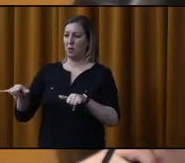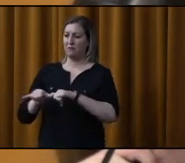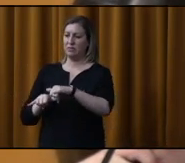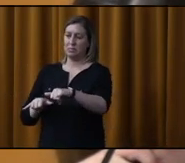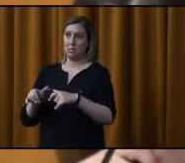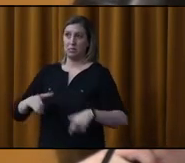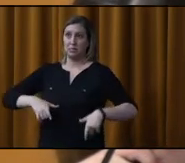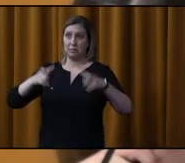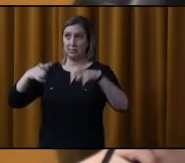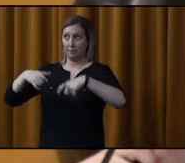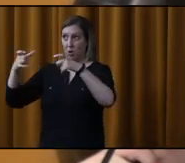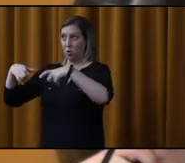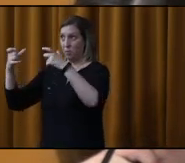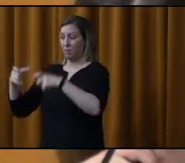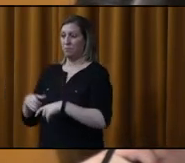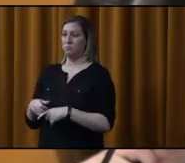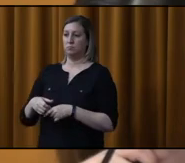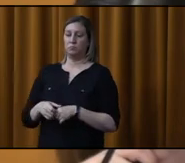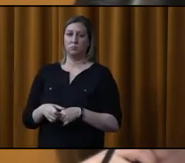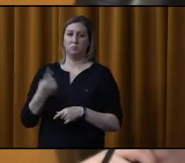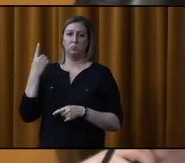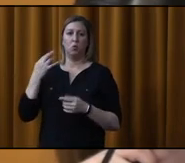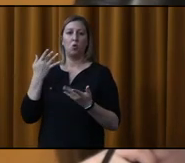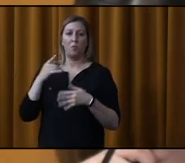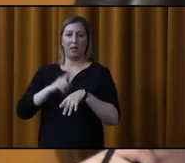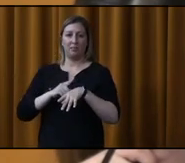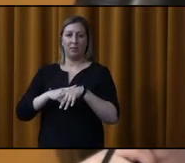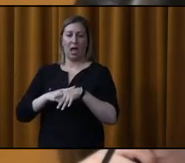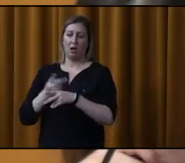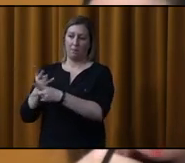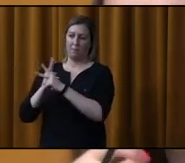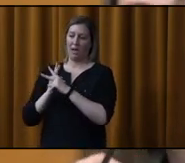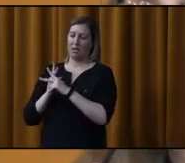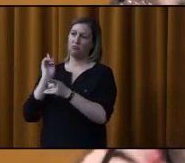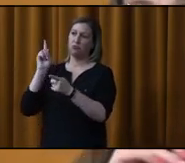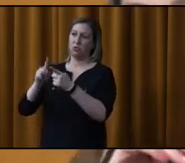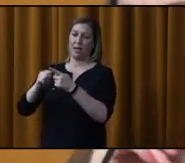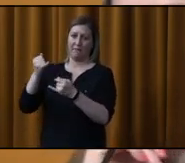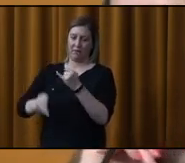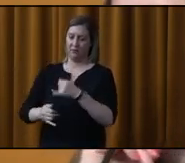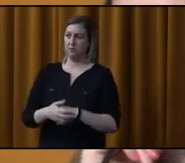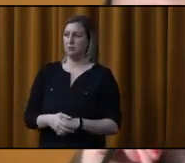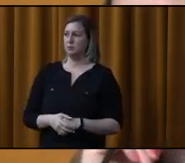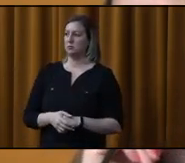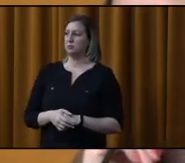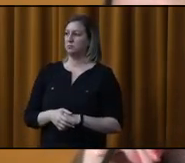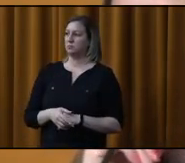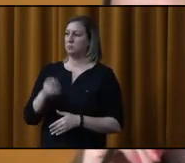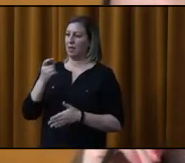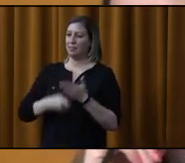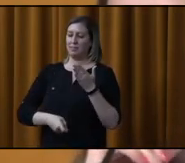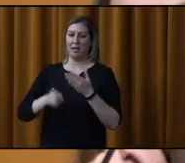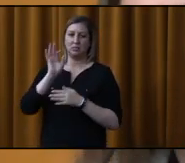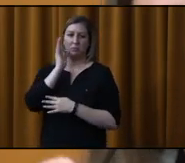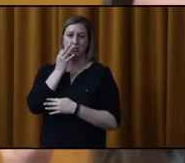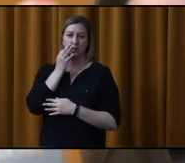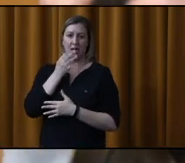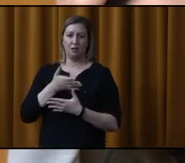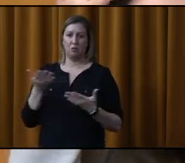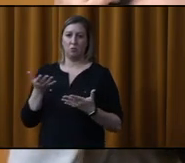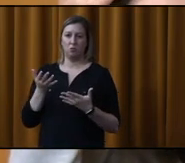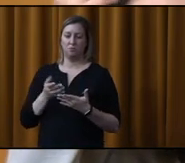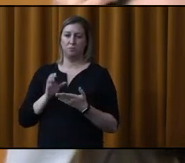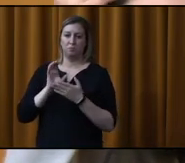immeubles et ce, pour la durée totale de l'emprunt. Et pour les immeubles non imposables, la taxe foncière spéciale sera